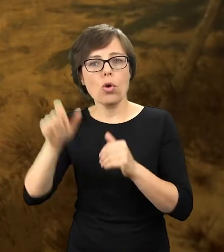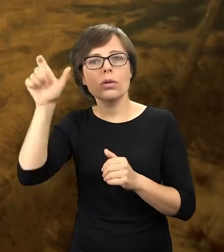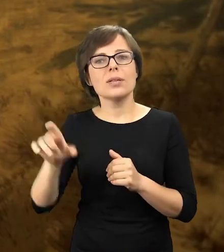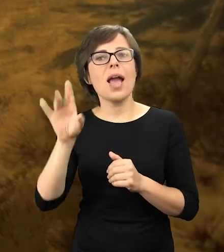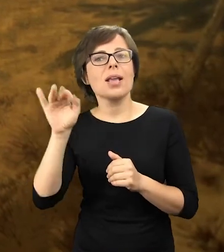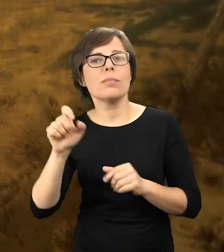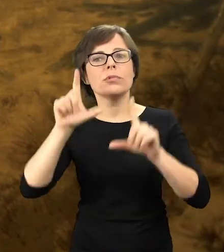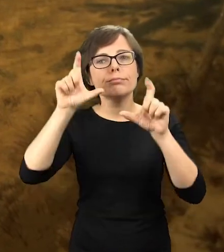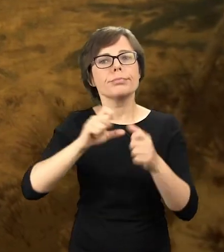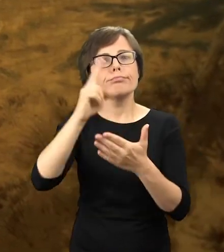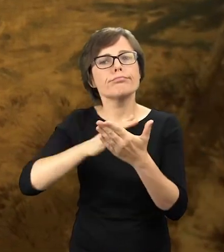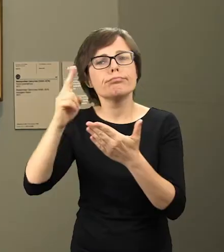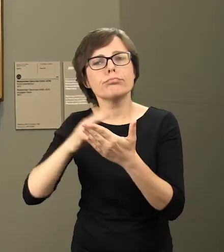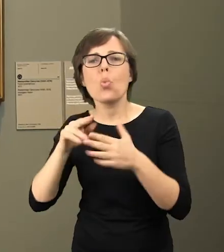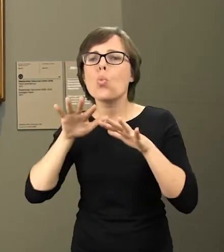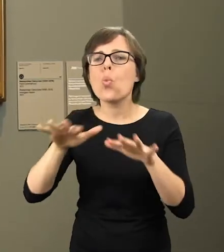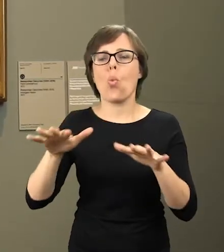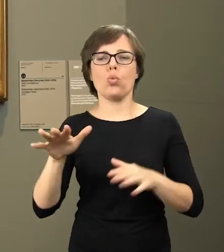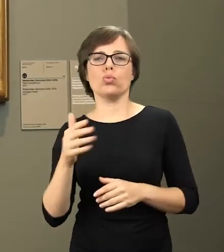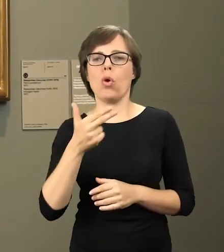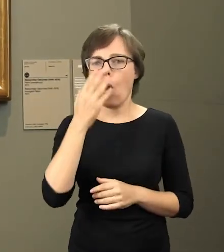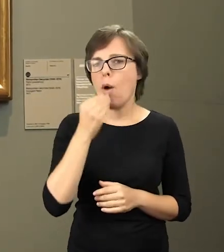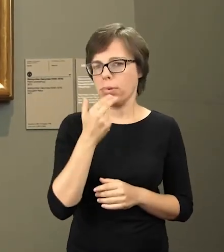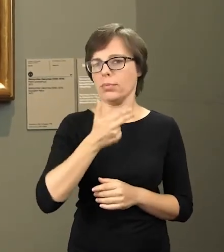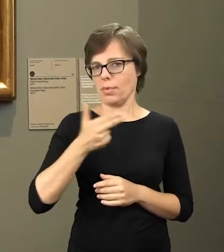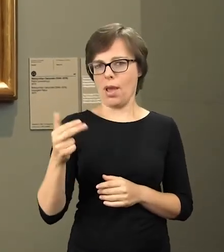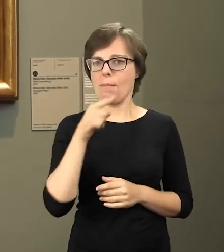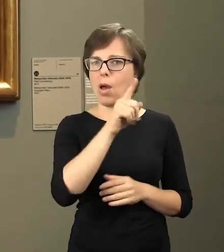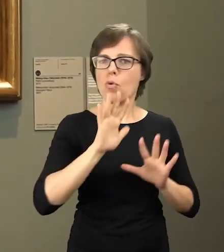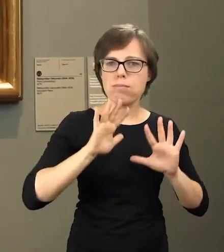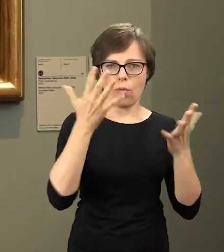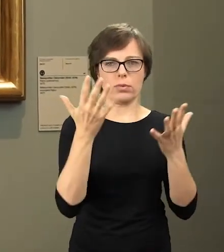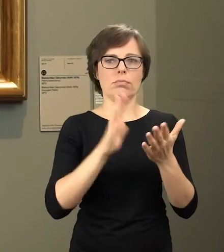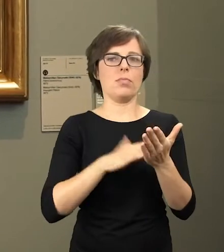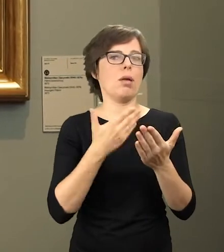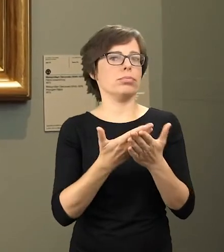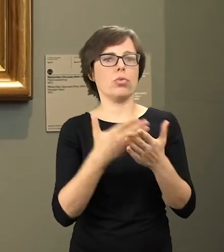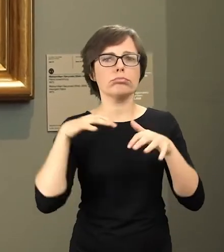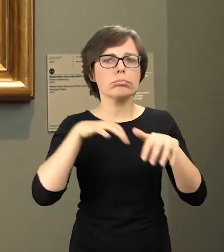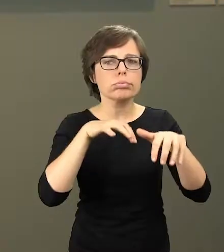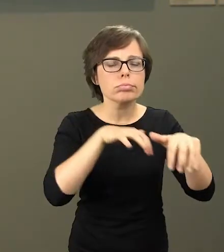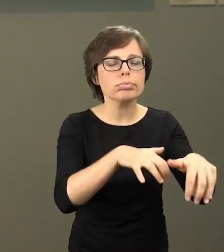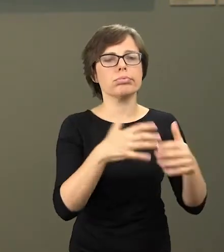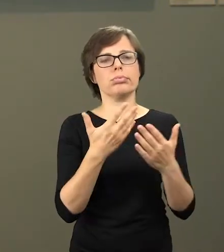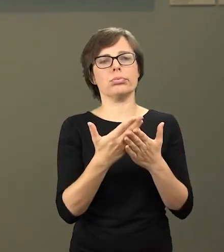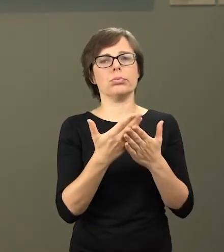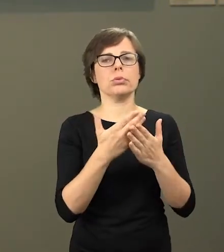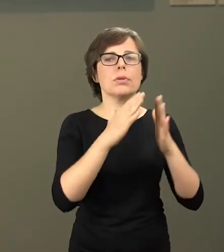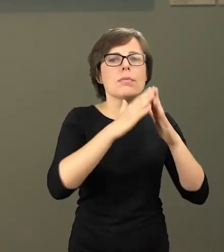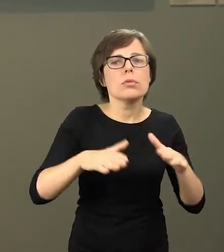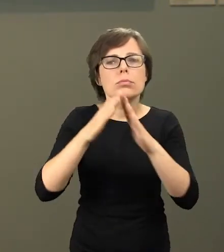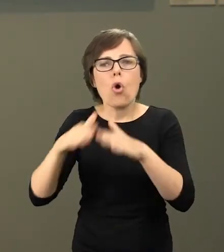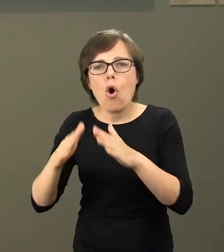nurt w swojej twórczości, poświęcony właśnie powstaniu, przemarszom, biwakom, samotnym